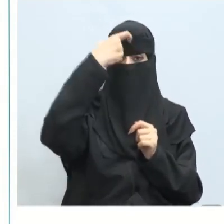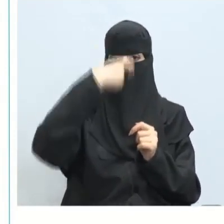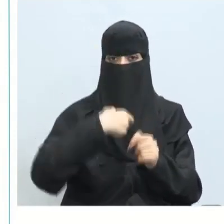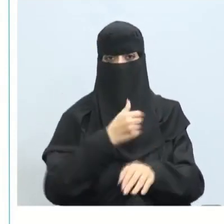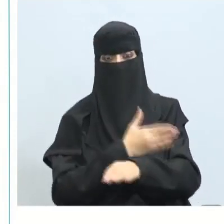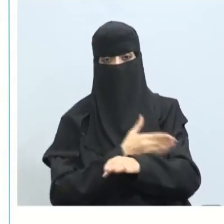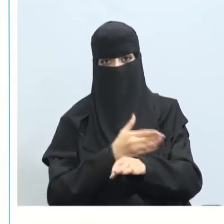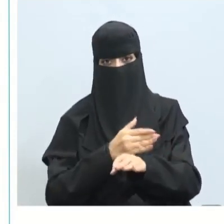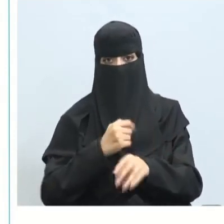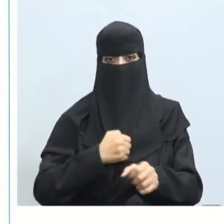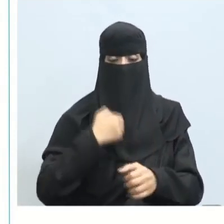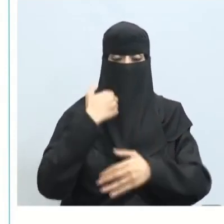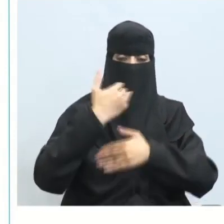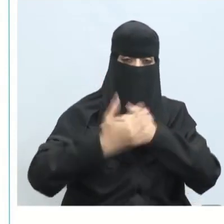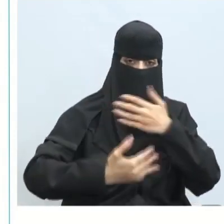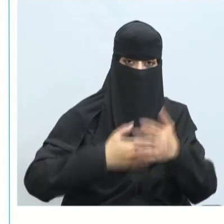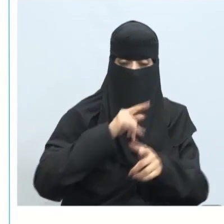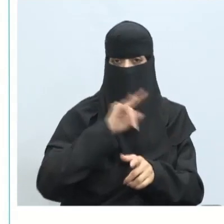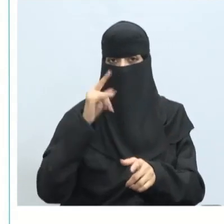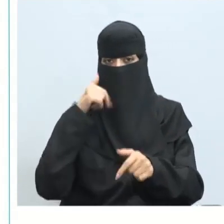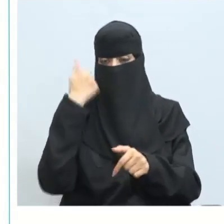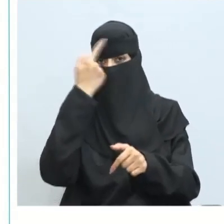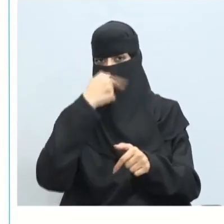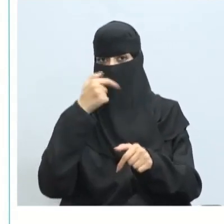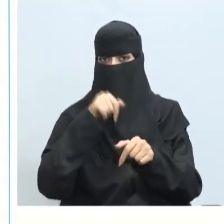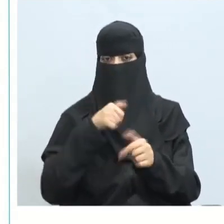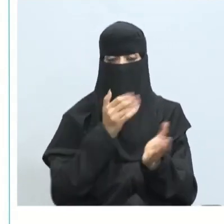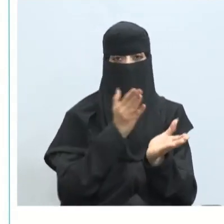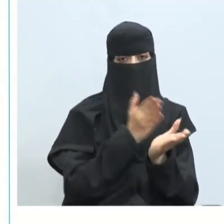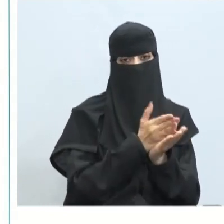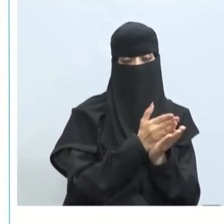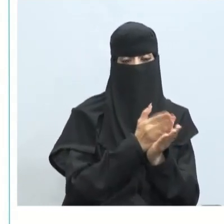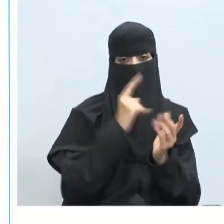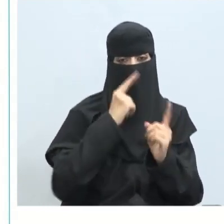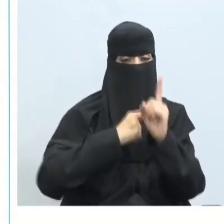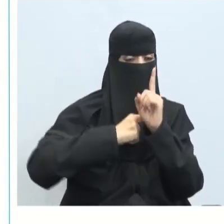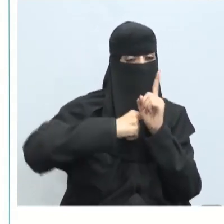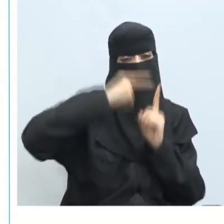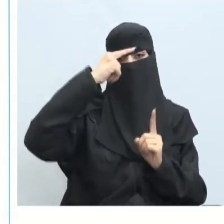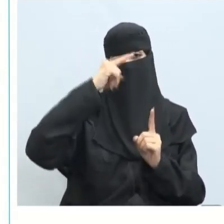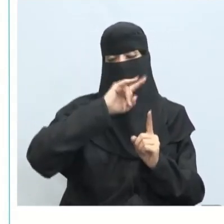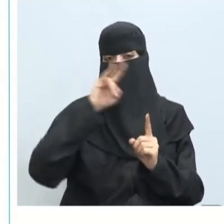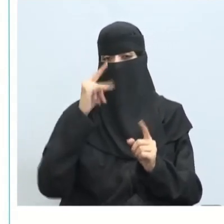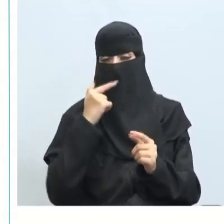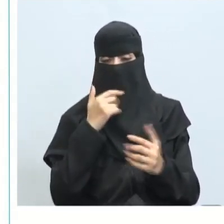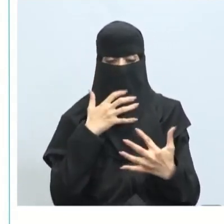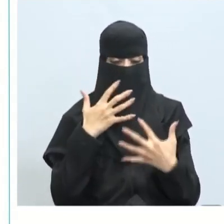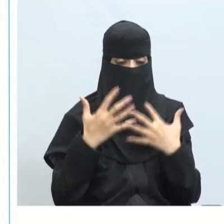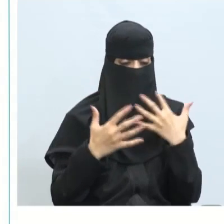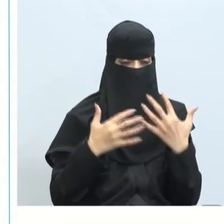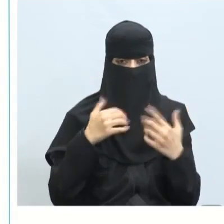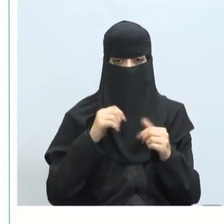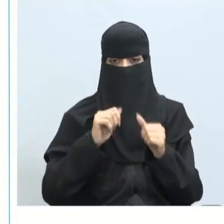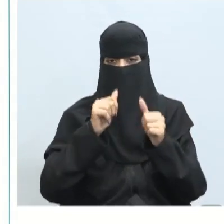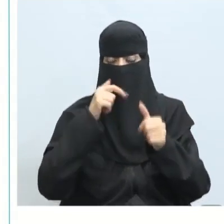التعب الجهد أو قد يظهر عليه بسلوكه أنه غير مثلا